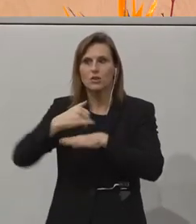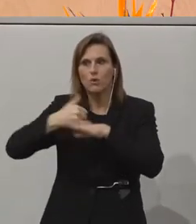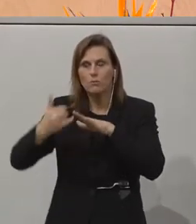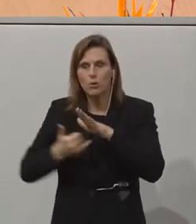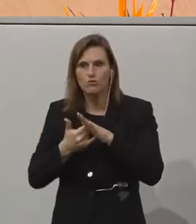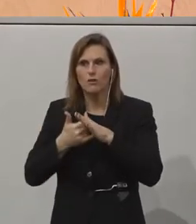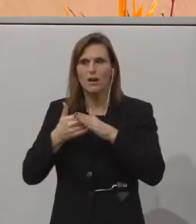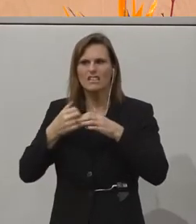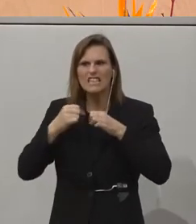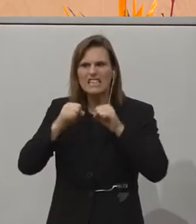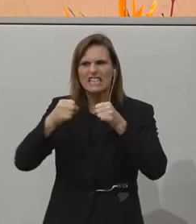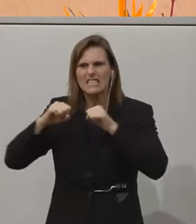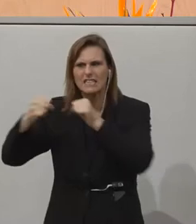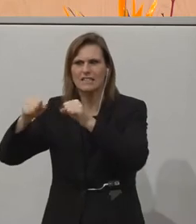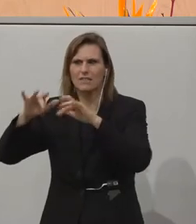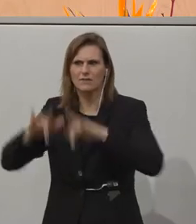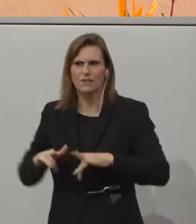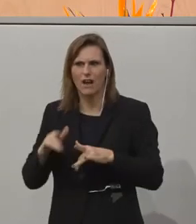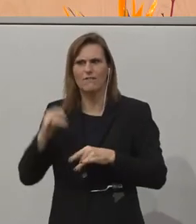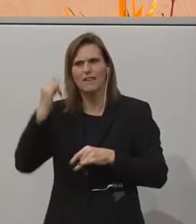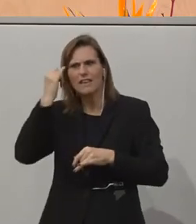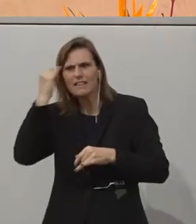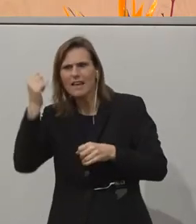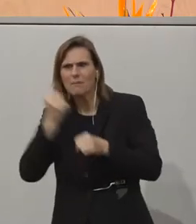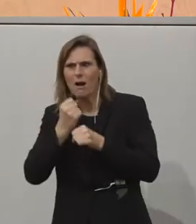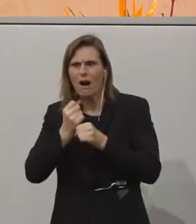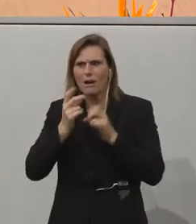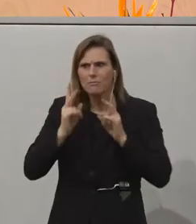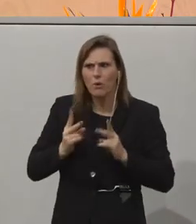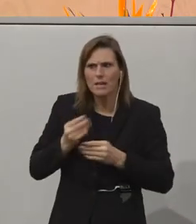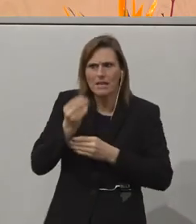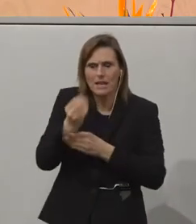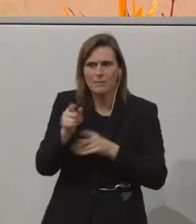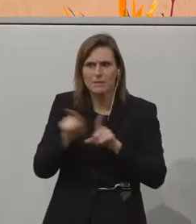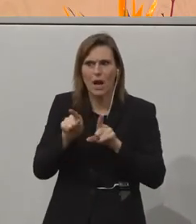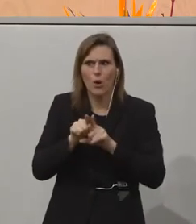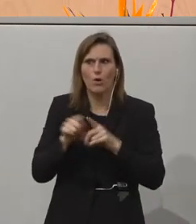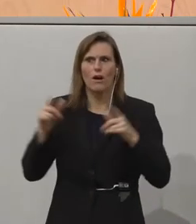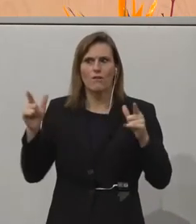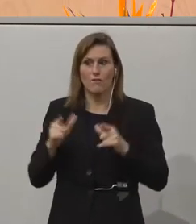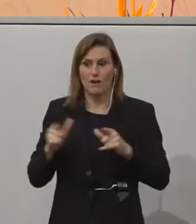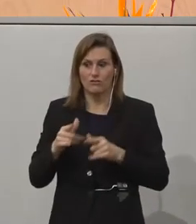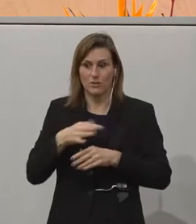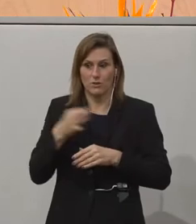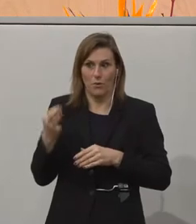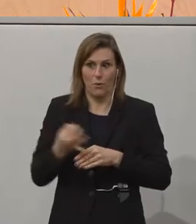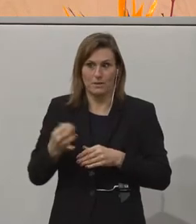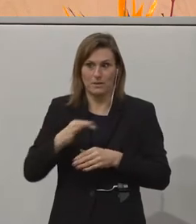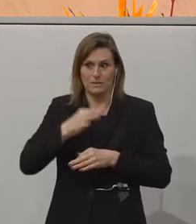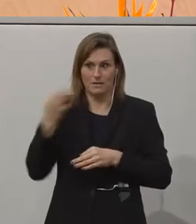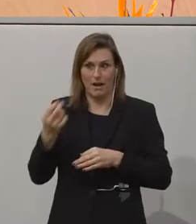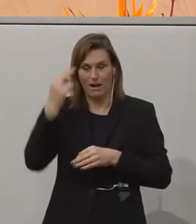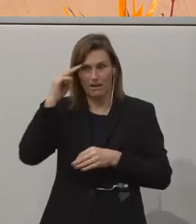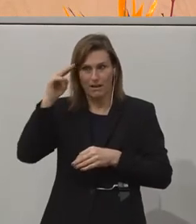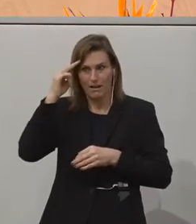die Zero Project gemacht hat und ermöglicht hat. Und damit auch mit Veranstalter am heutigen Tag, Kommerzialrat